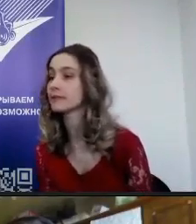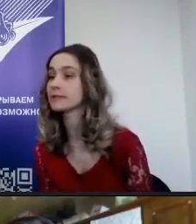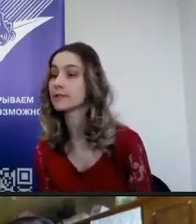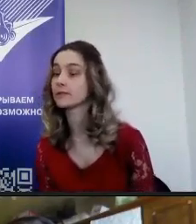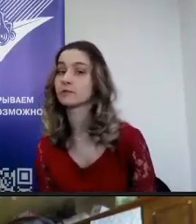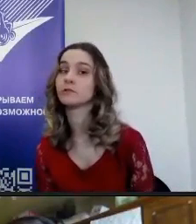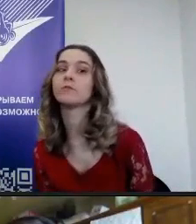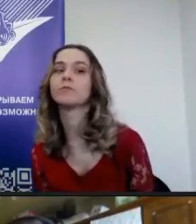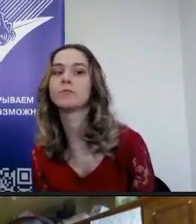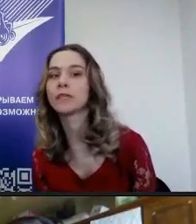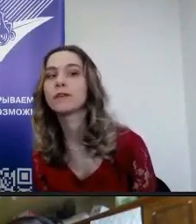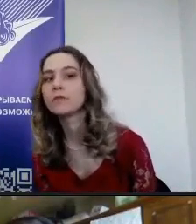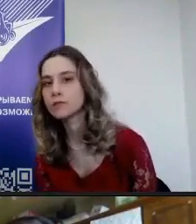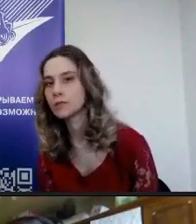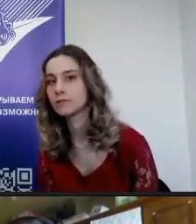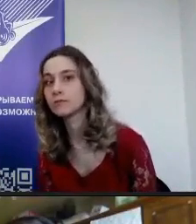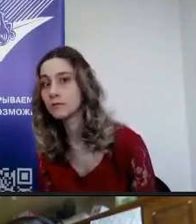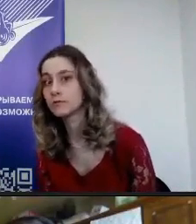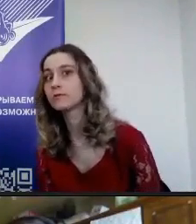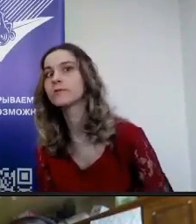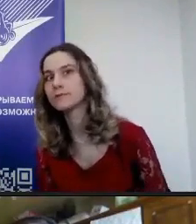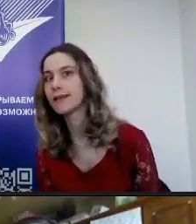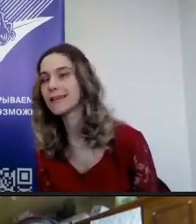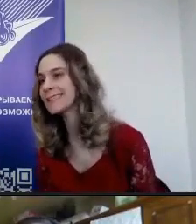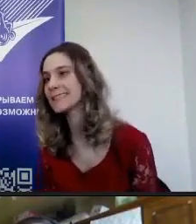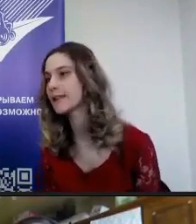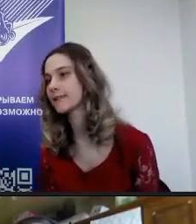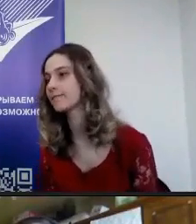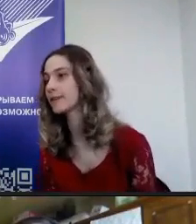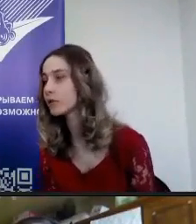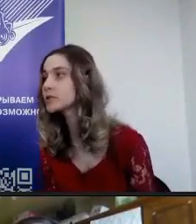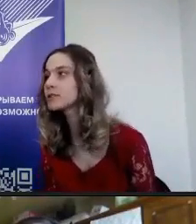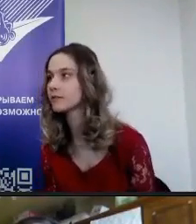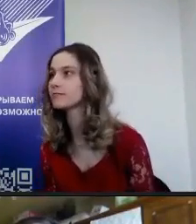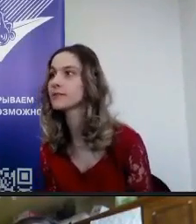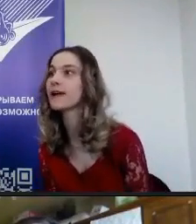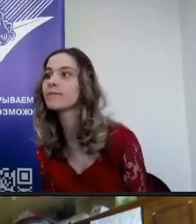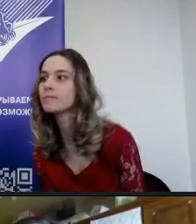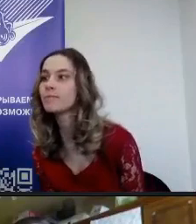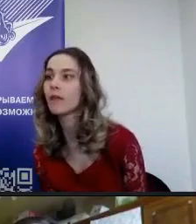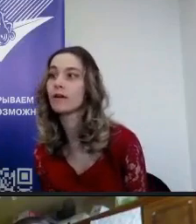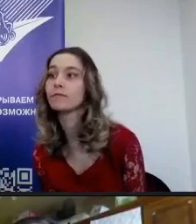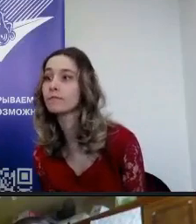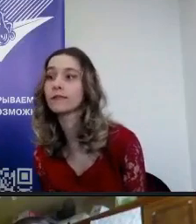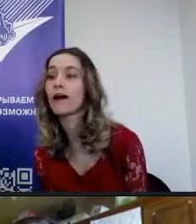социализацию. Мне очень, ну, такая стартовая точка. У меня